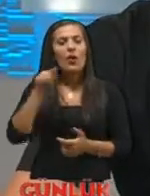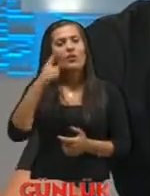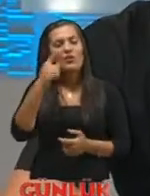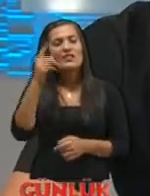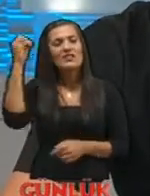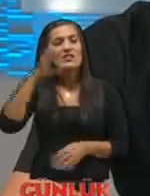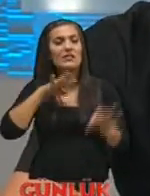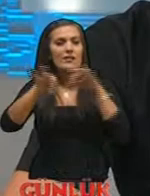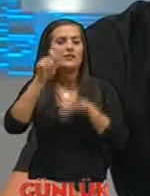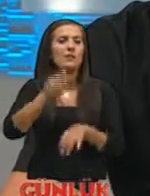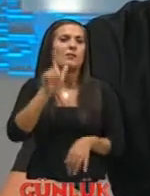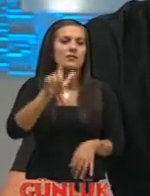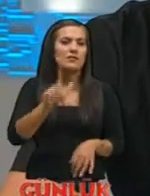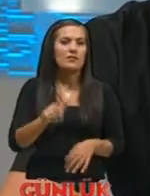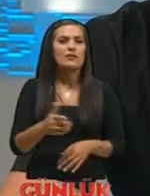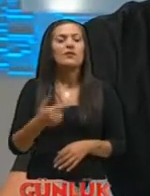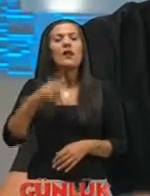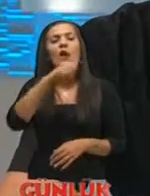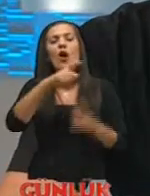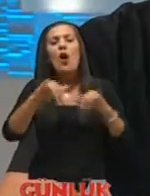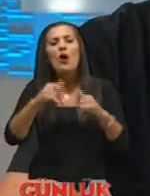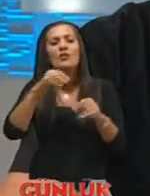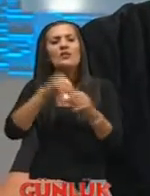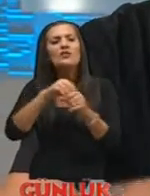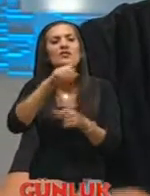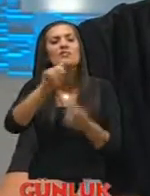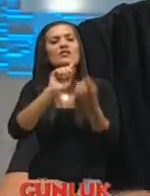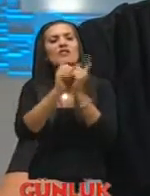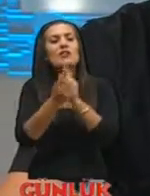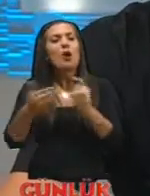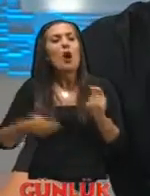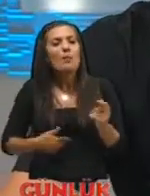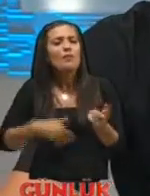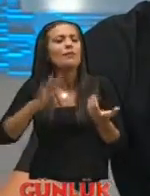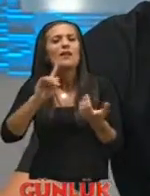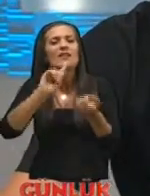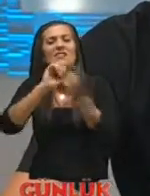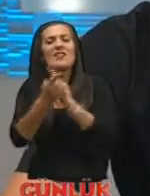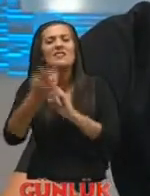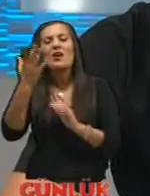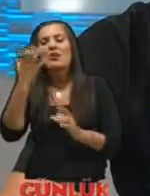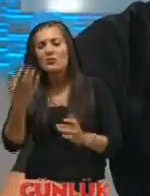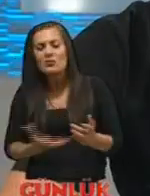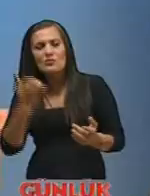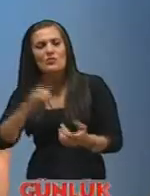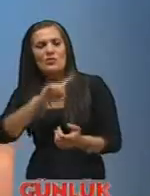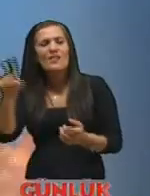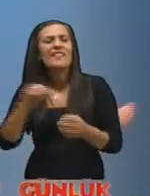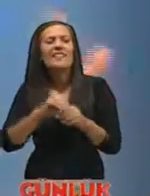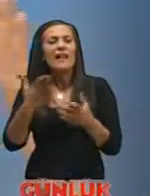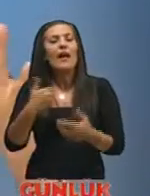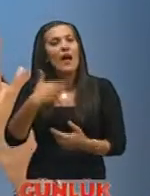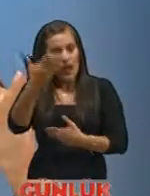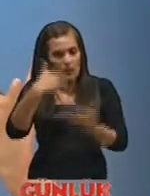göre bir ışık tasarımı yapmanız gerekiyor antik midir? vaudeville midir? komedi midir? göre bunları bize böyle anlatır mısınız? teker